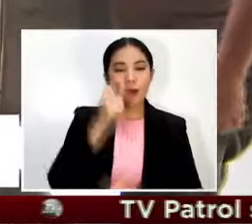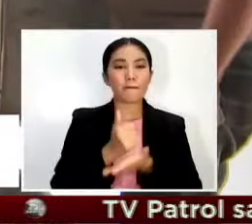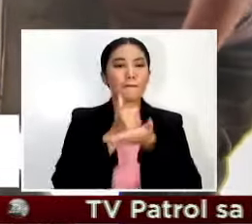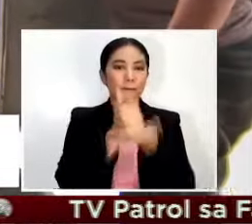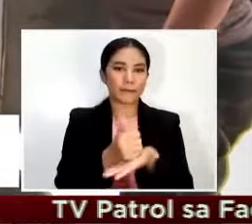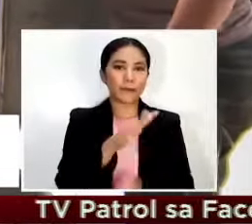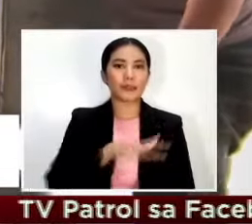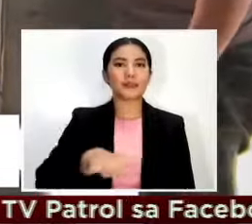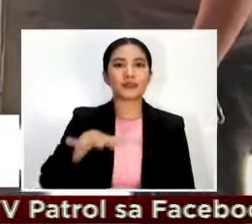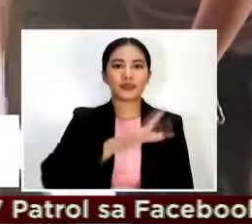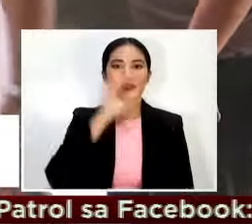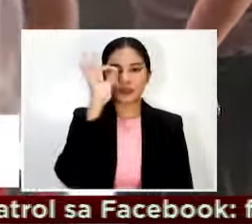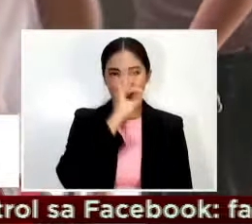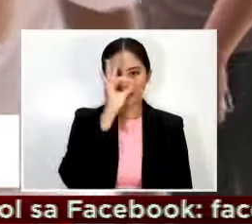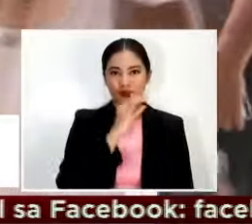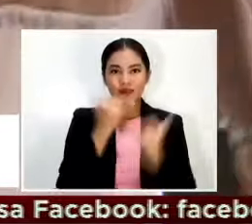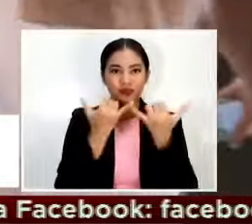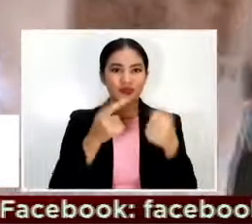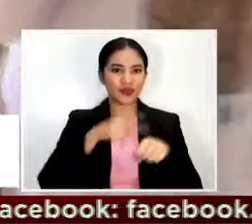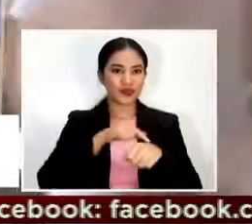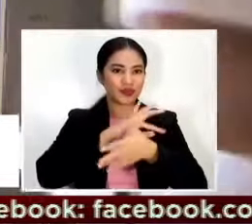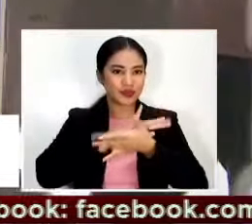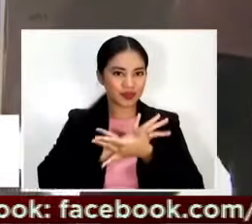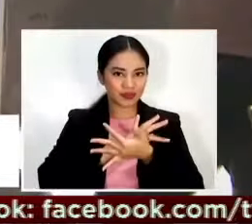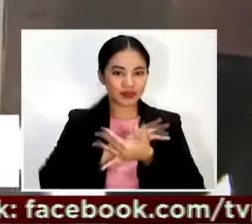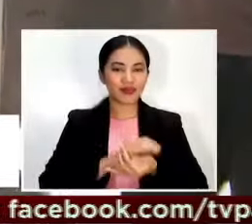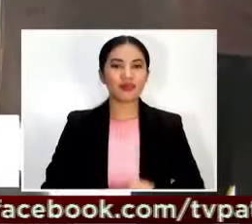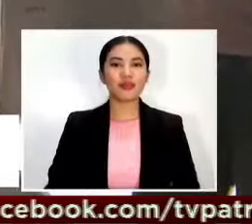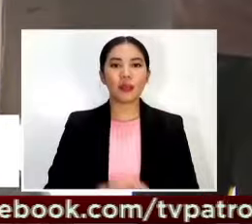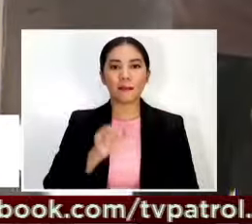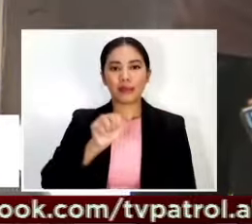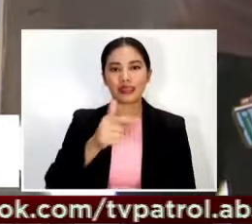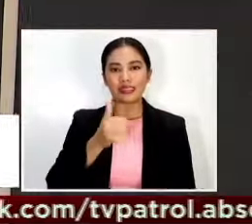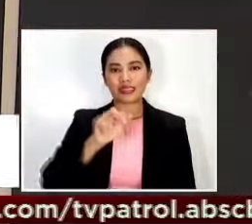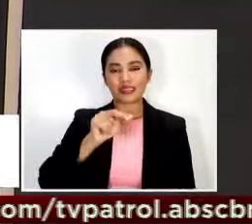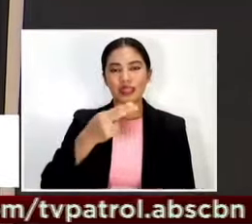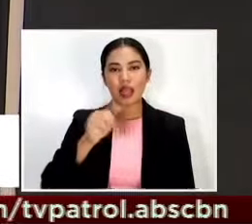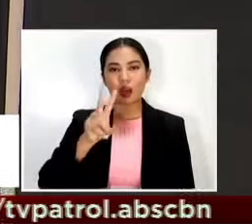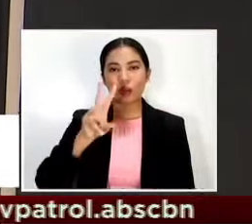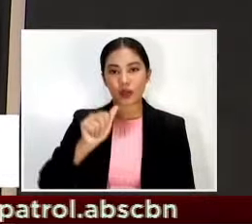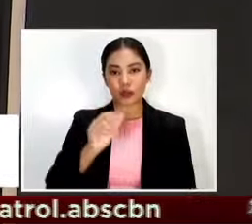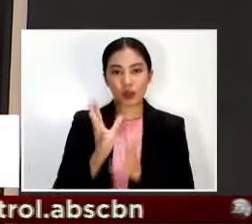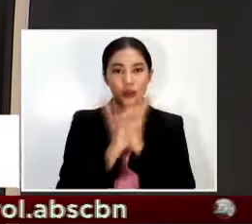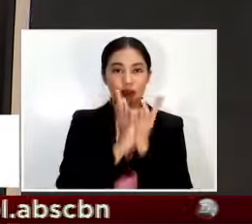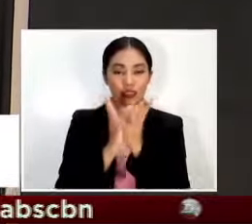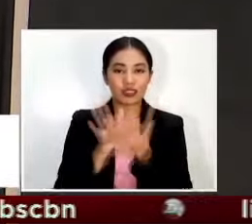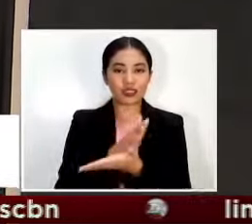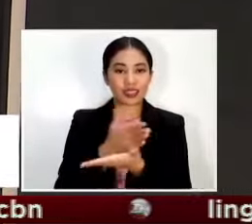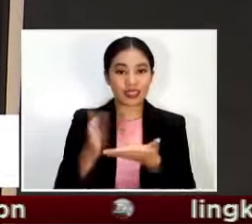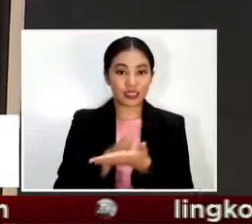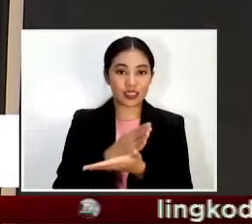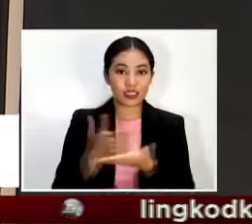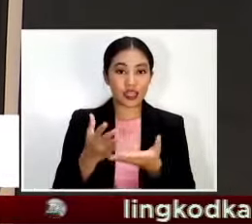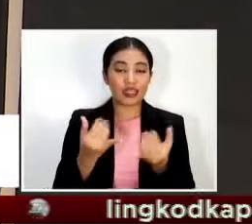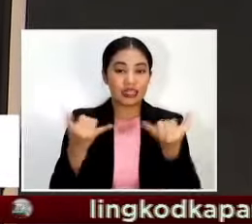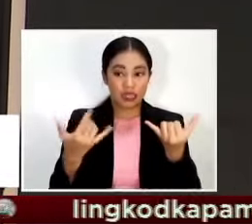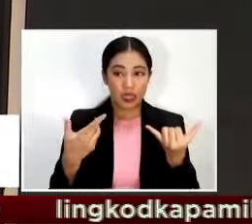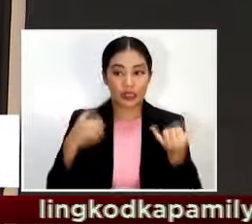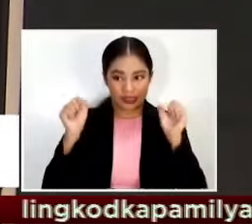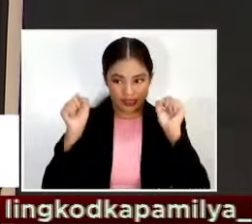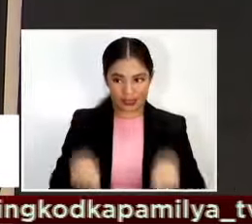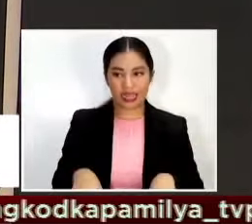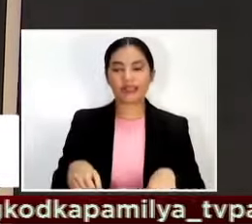ngayong may pandemya Ang Maginhawa Community Pantry ay ginawa na lamang drop-off point ng mga donasyon na